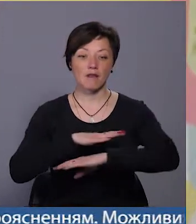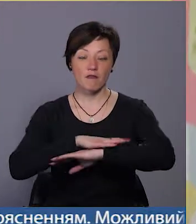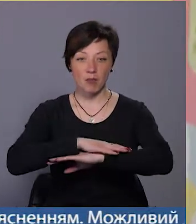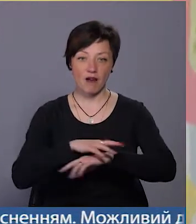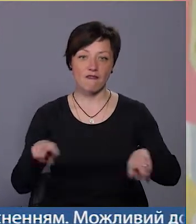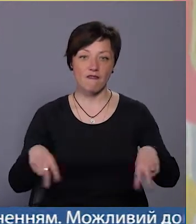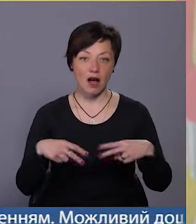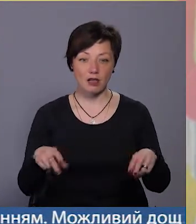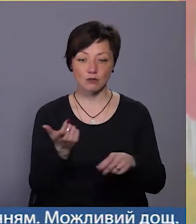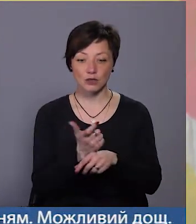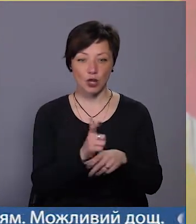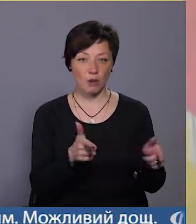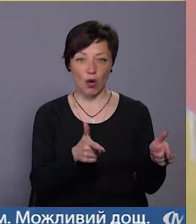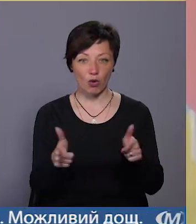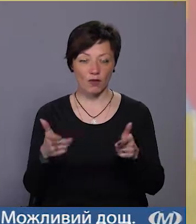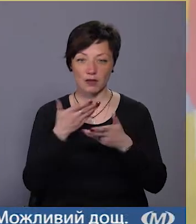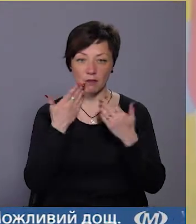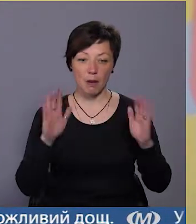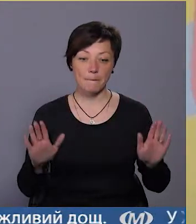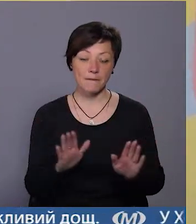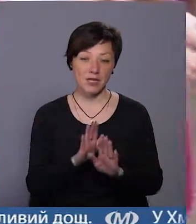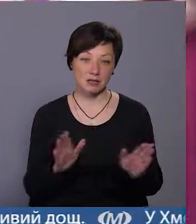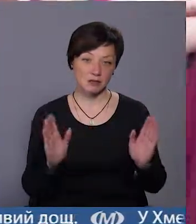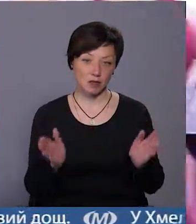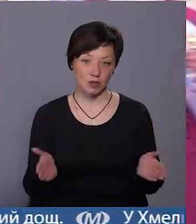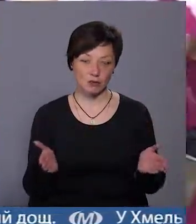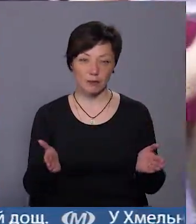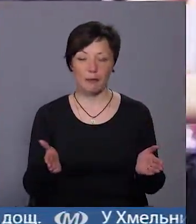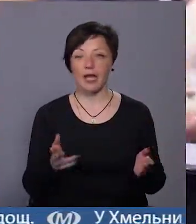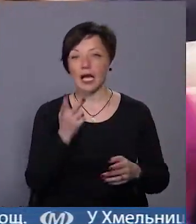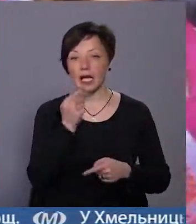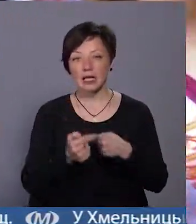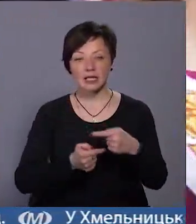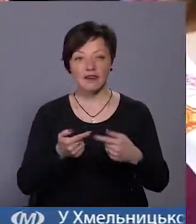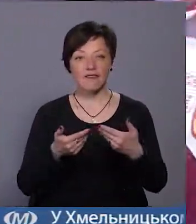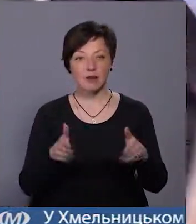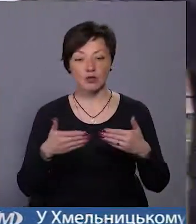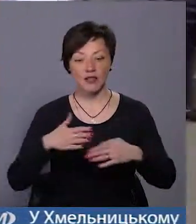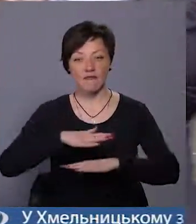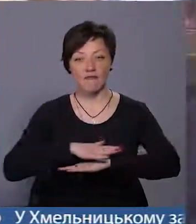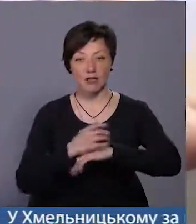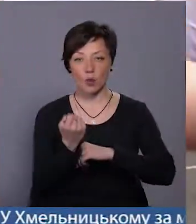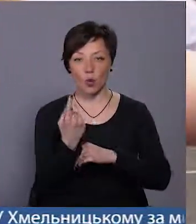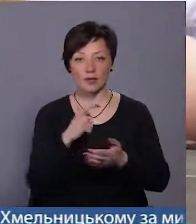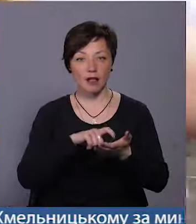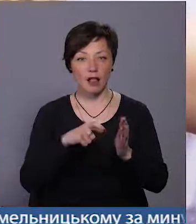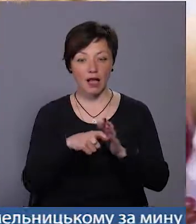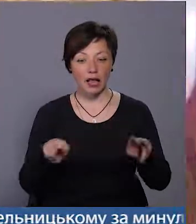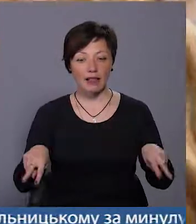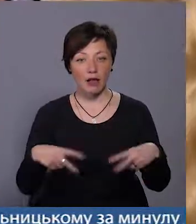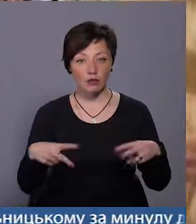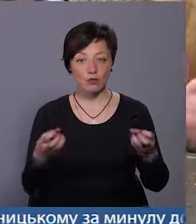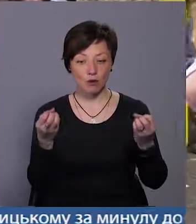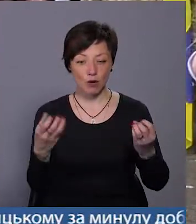Більшу особи підготовки немає. Пісню будемо співати. Традиційно випускний вальс одинадцятикласники закладу танцюють просто